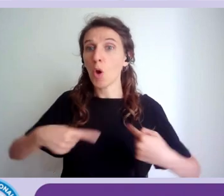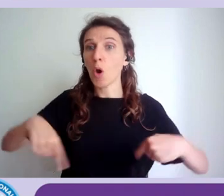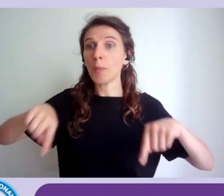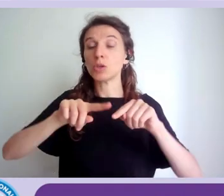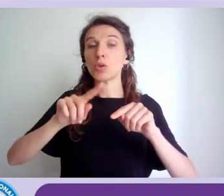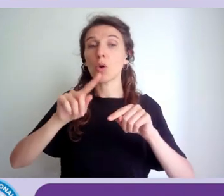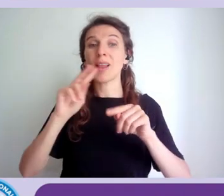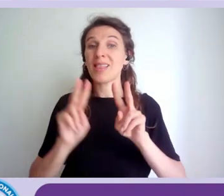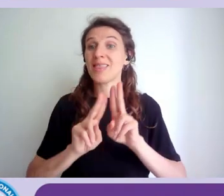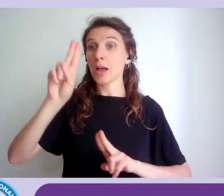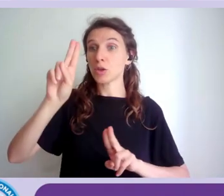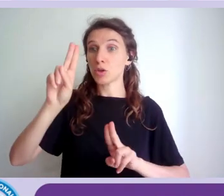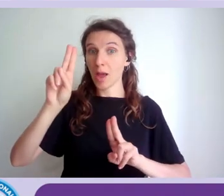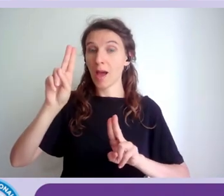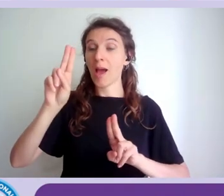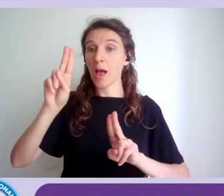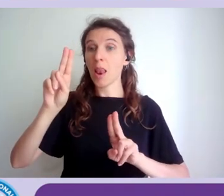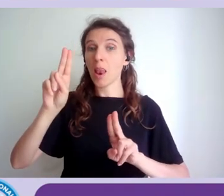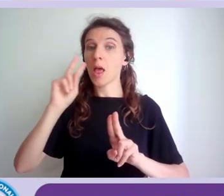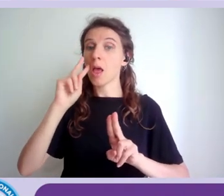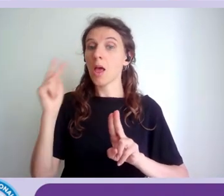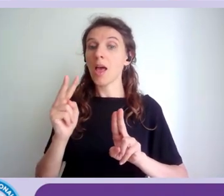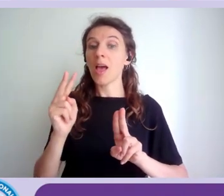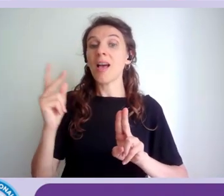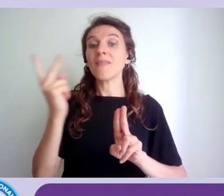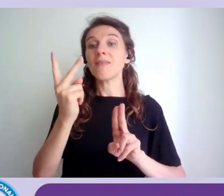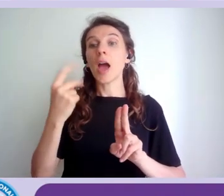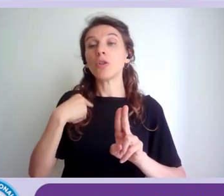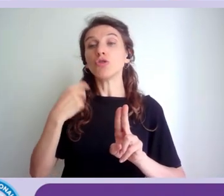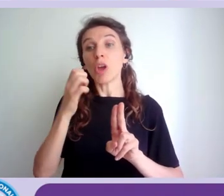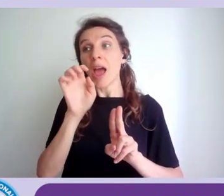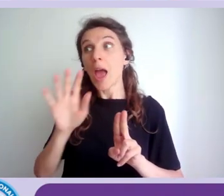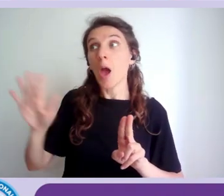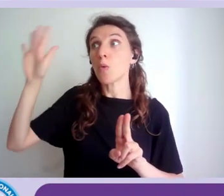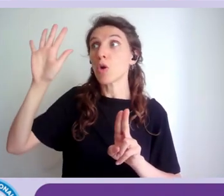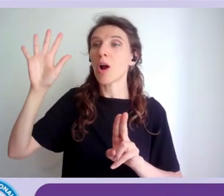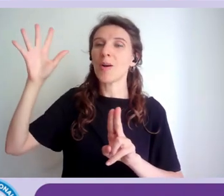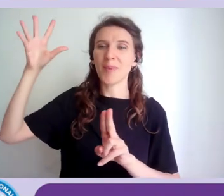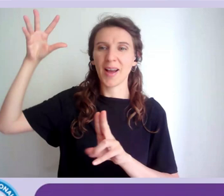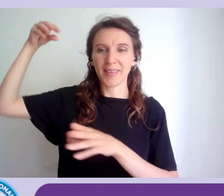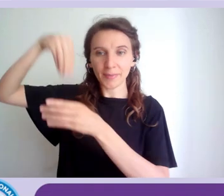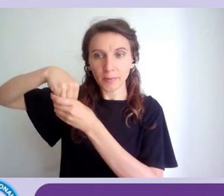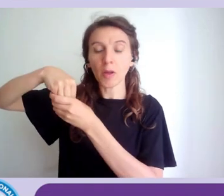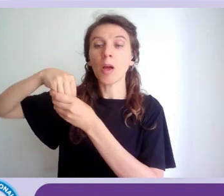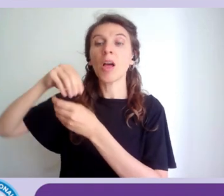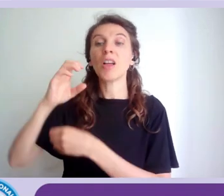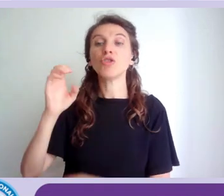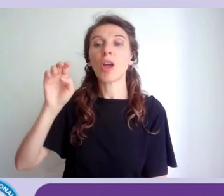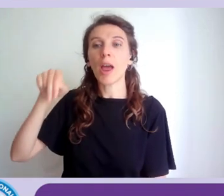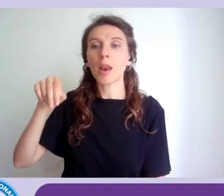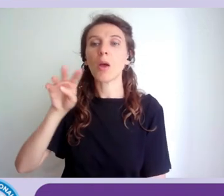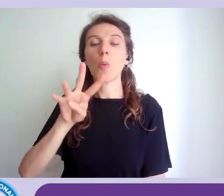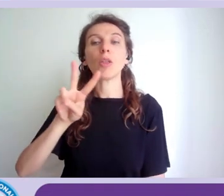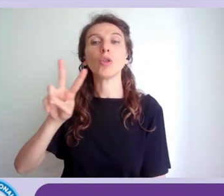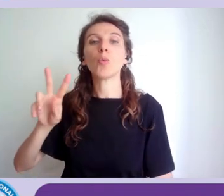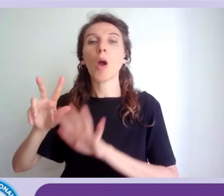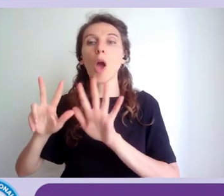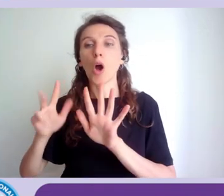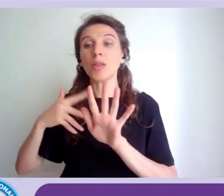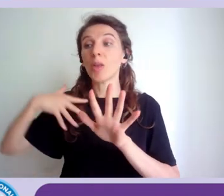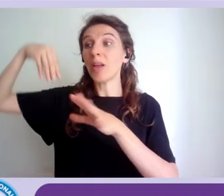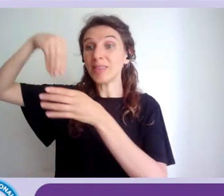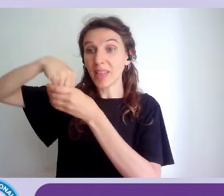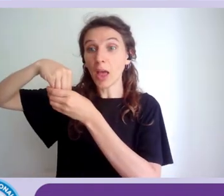nazionale figlia di una commissione a livello europeo che è il 428 dove al suo